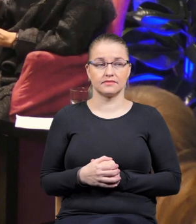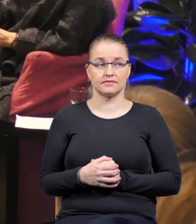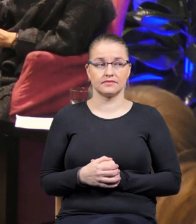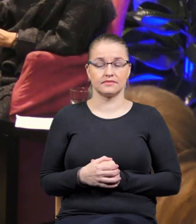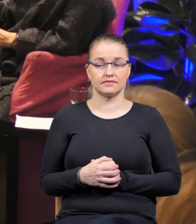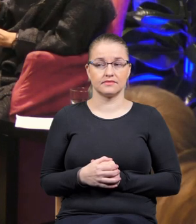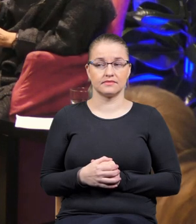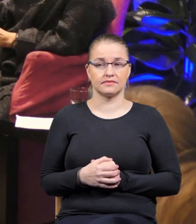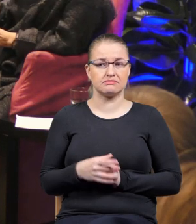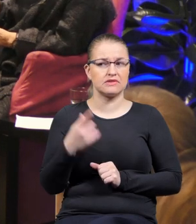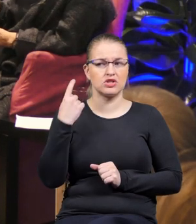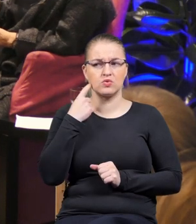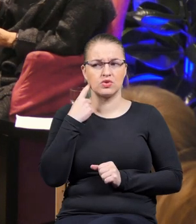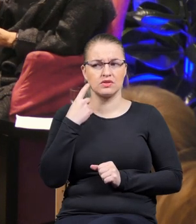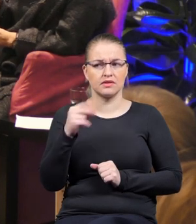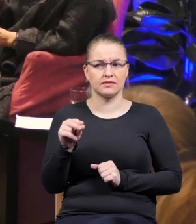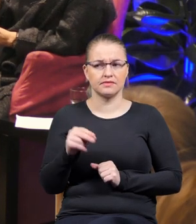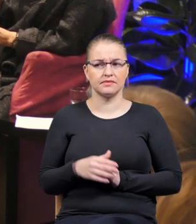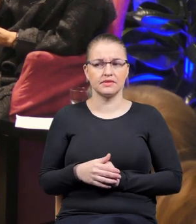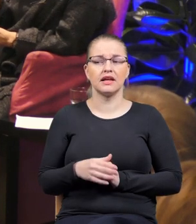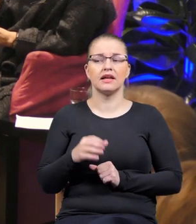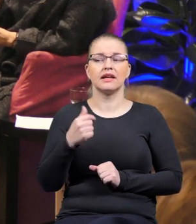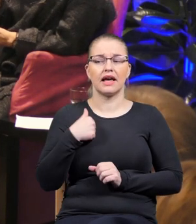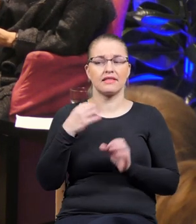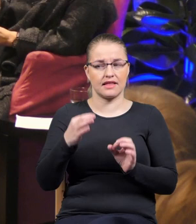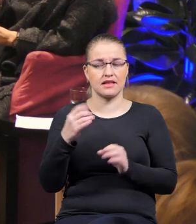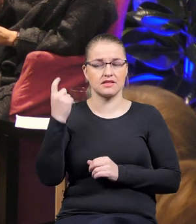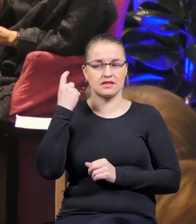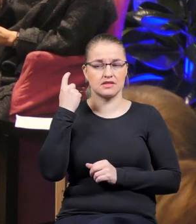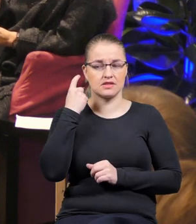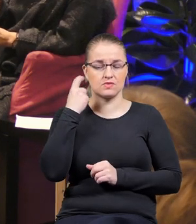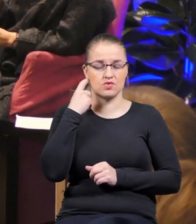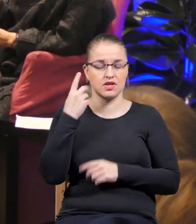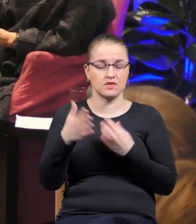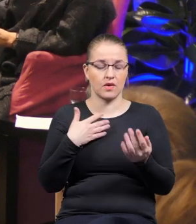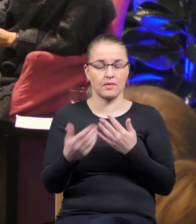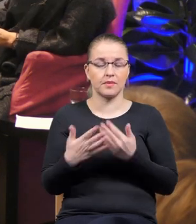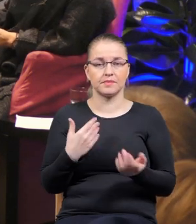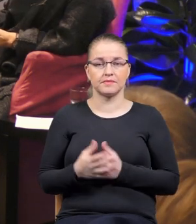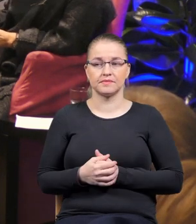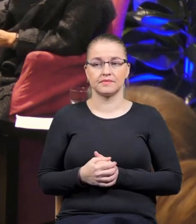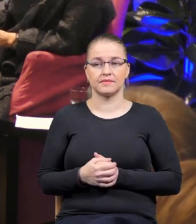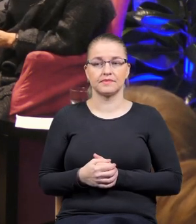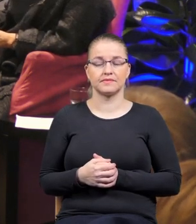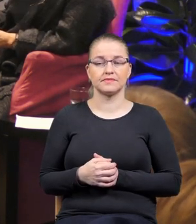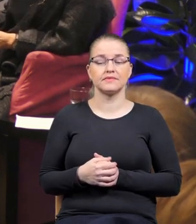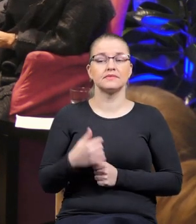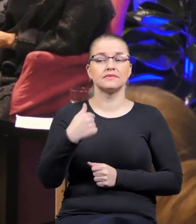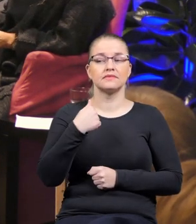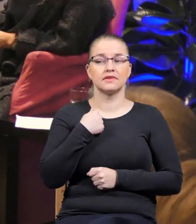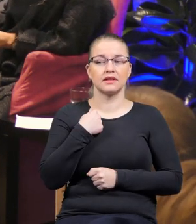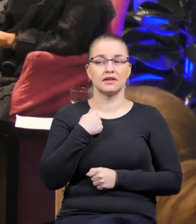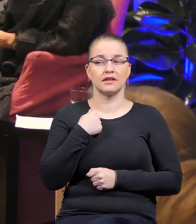Martin chyba nie słyszy? Ja słabo teraz słyszę, coś tam. Bo odnoszę się do tego